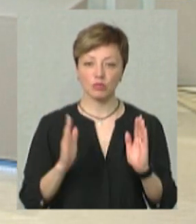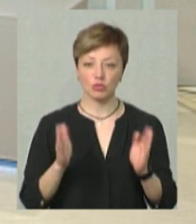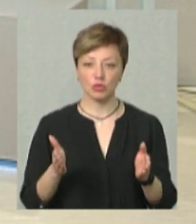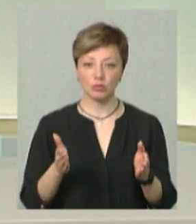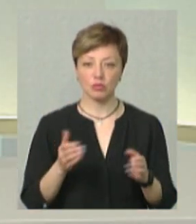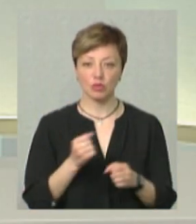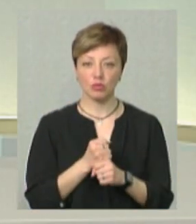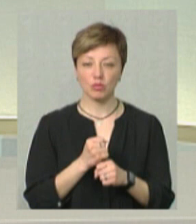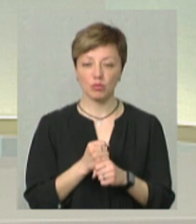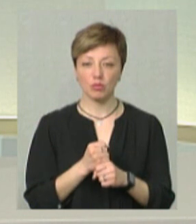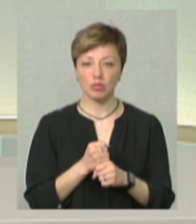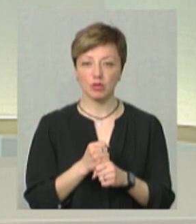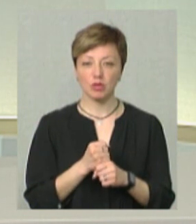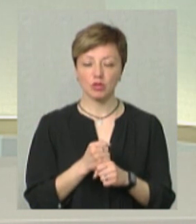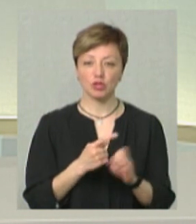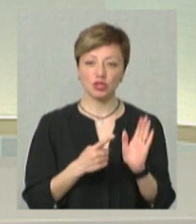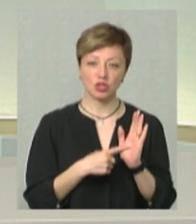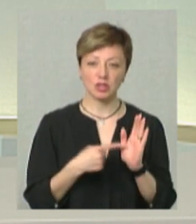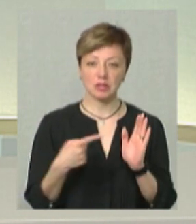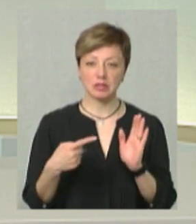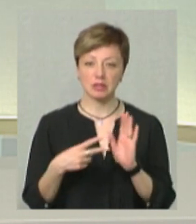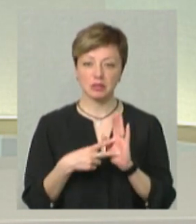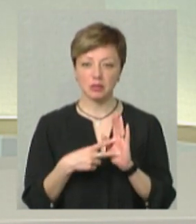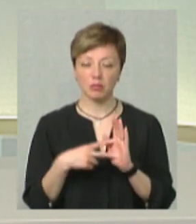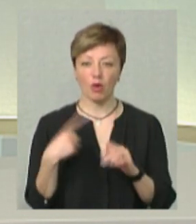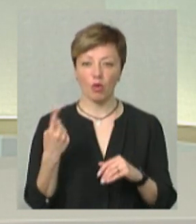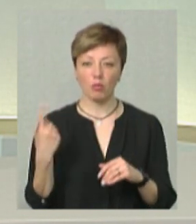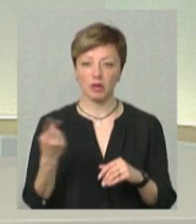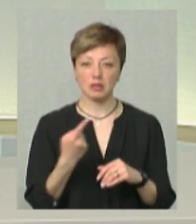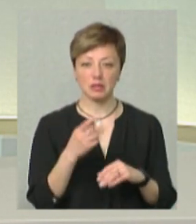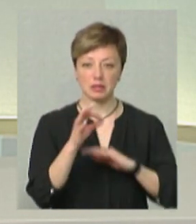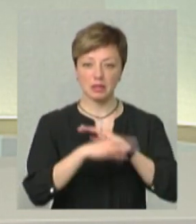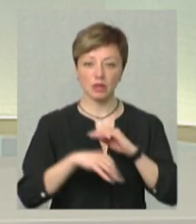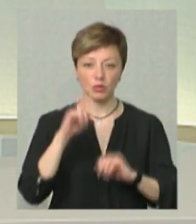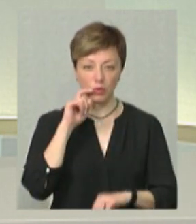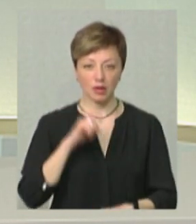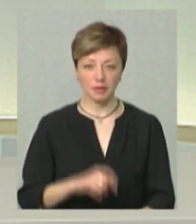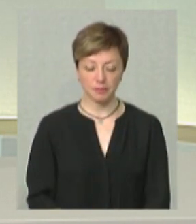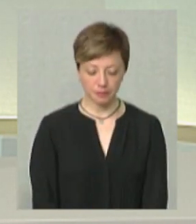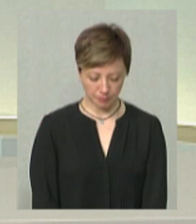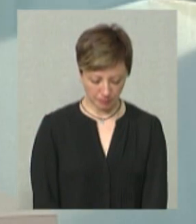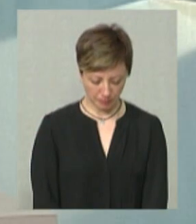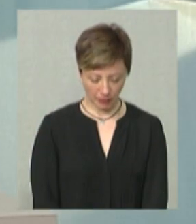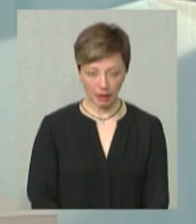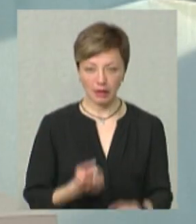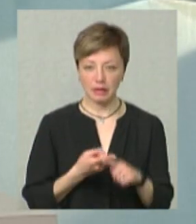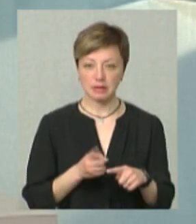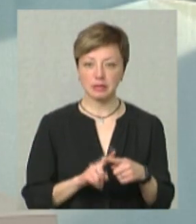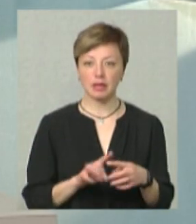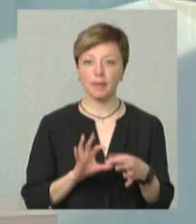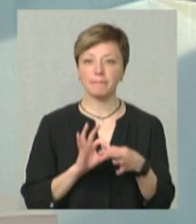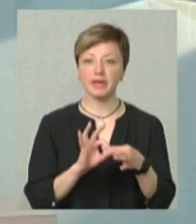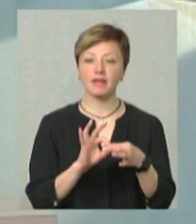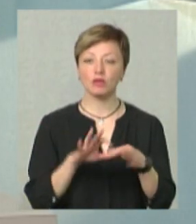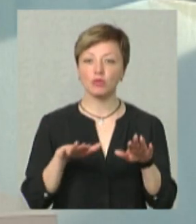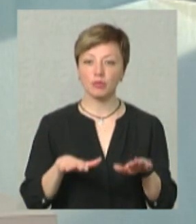будемо робити понад 6 або 7 областях Західної України. Тобто ця прив'язка до локації